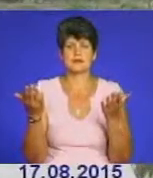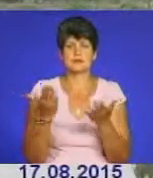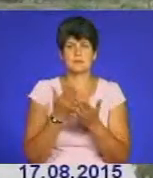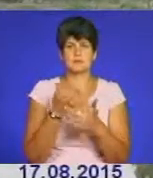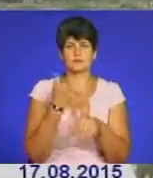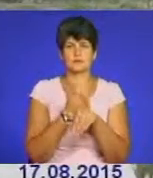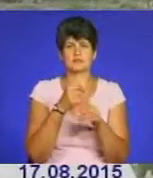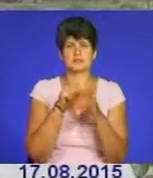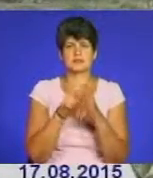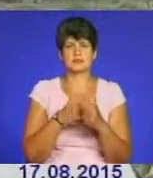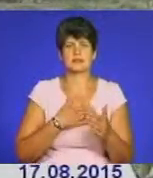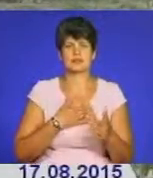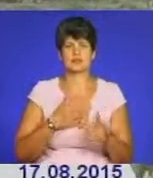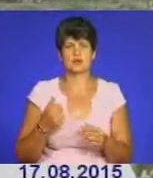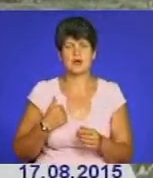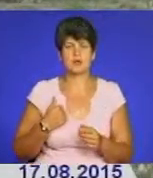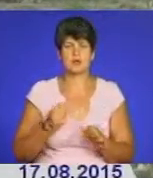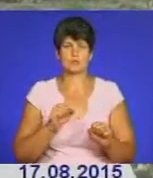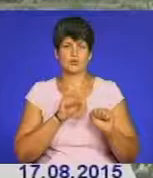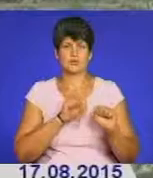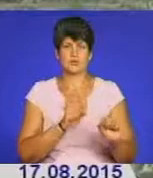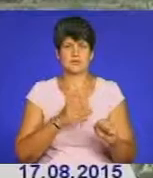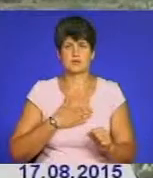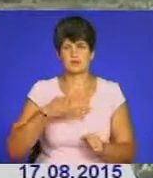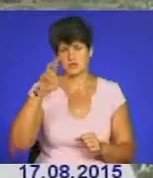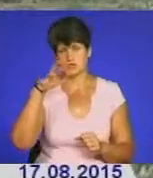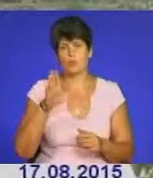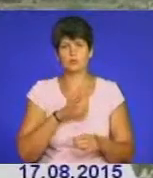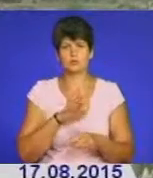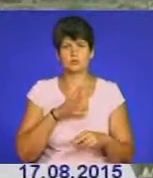залишив сім'ю, залишив родину, але героїчно будував і докладав усіх зусиль, щоб